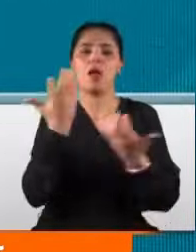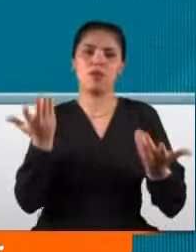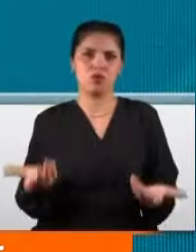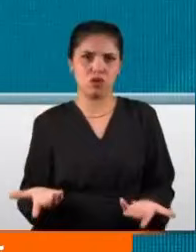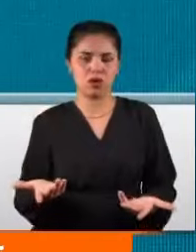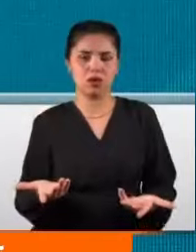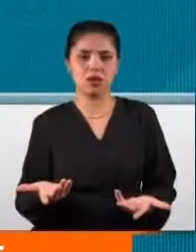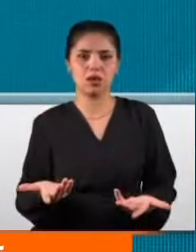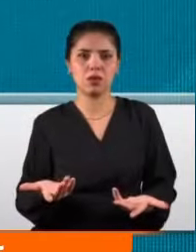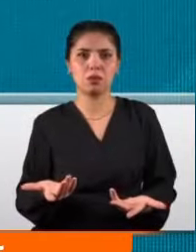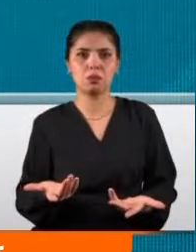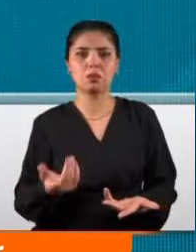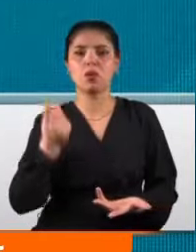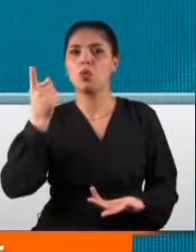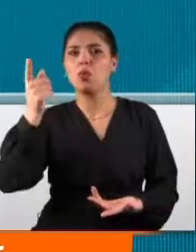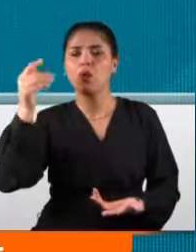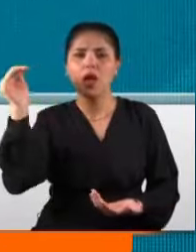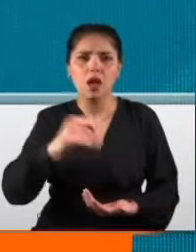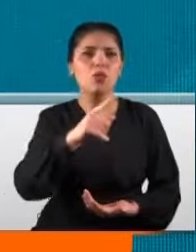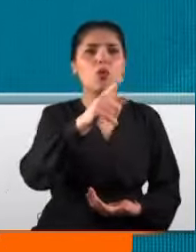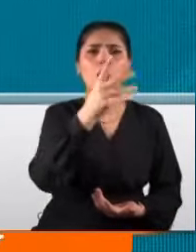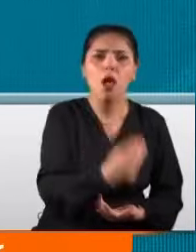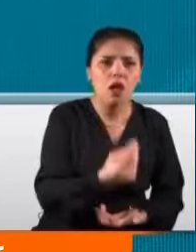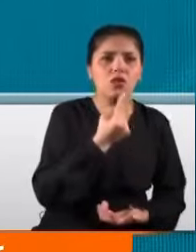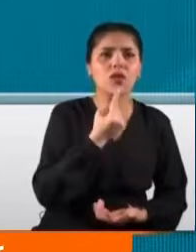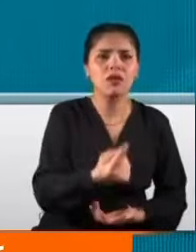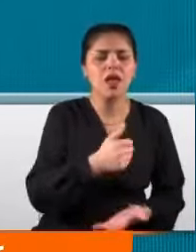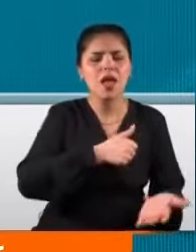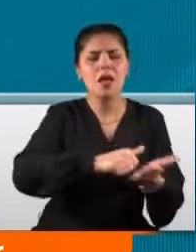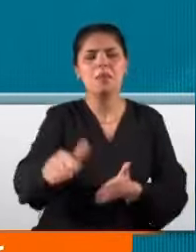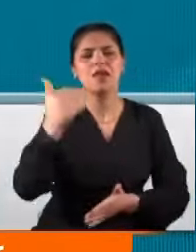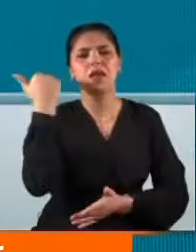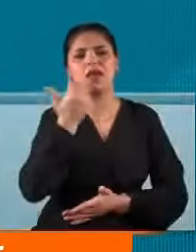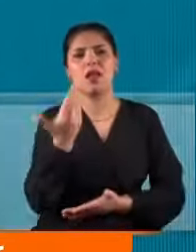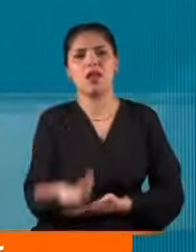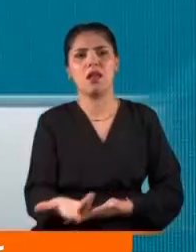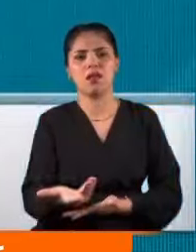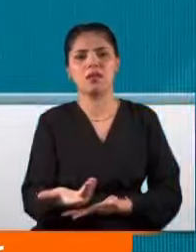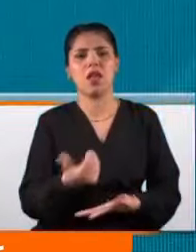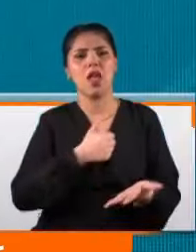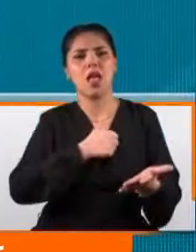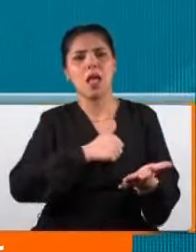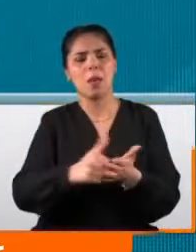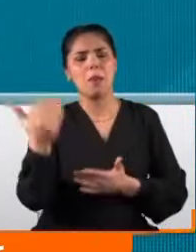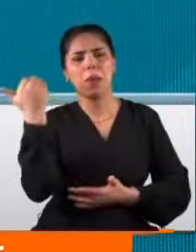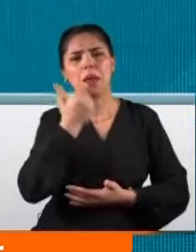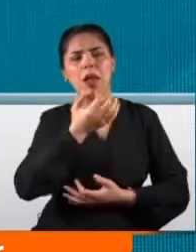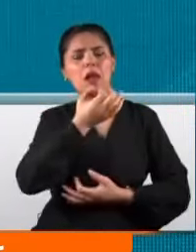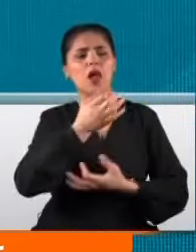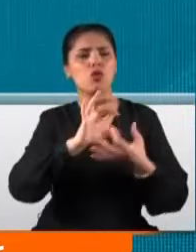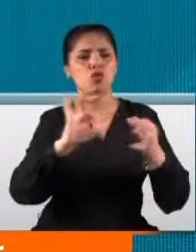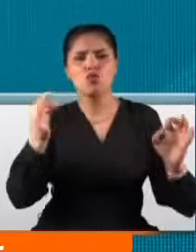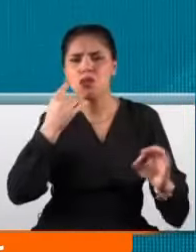Şu gelecek, bu olacak diyerek tamamı yalan, tamamı hezeyan ürünü ifadelerle